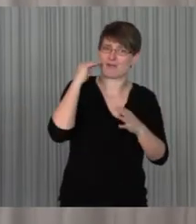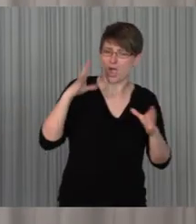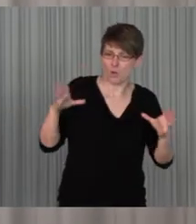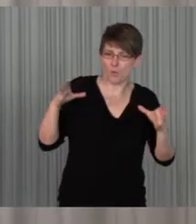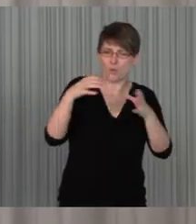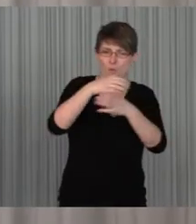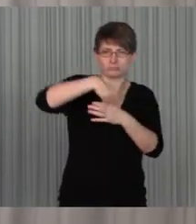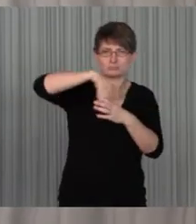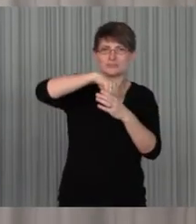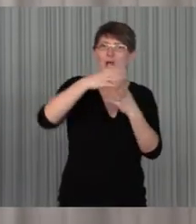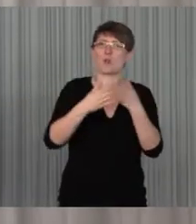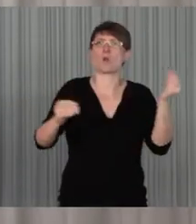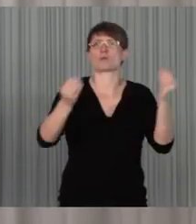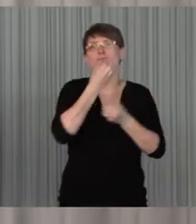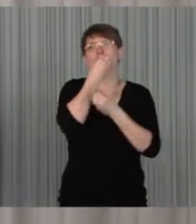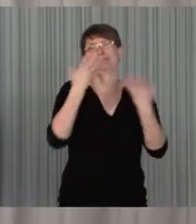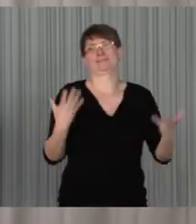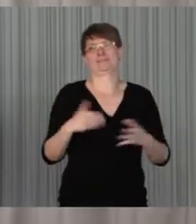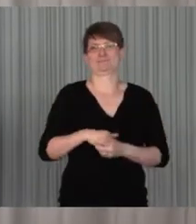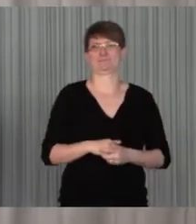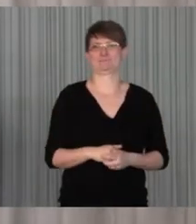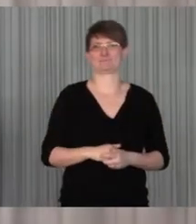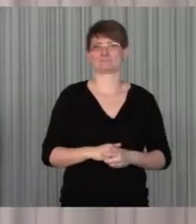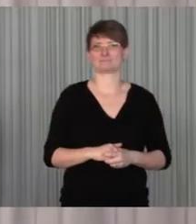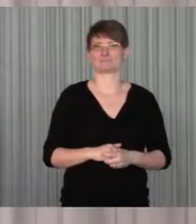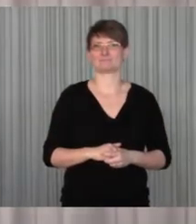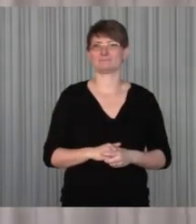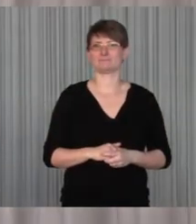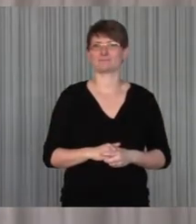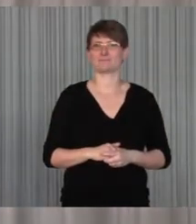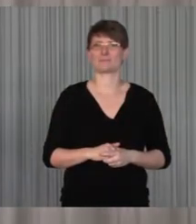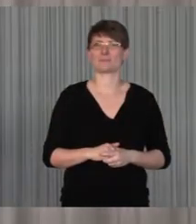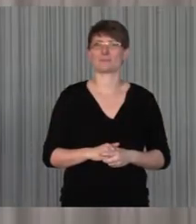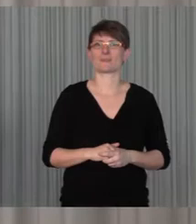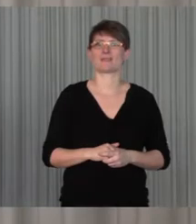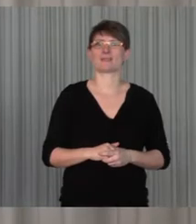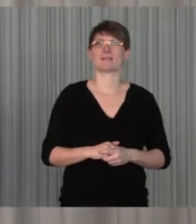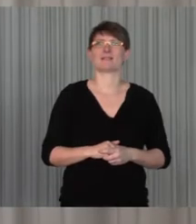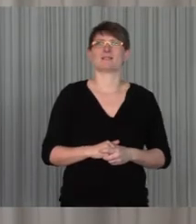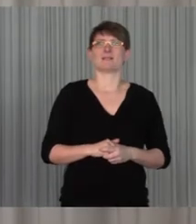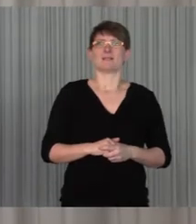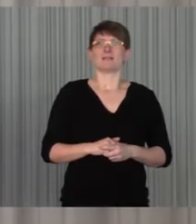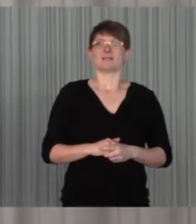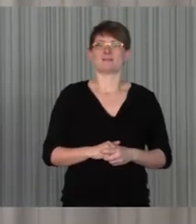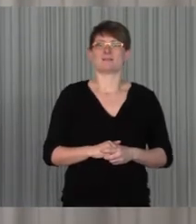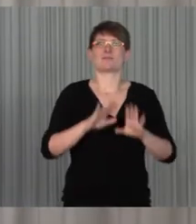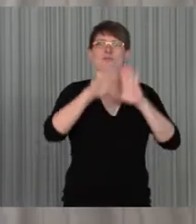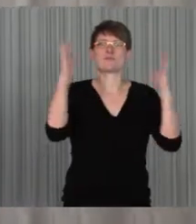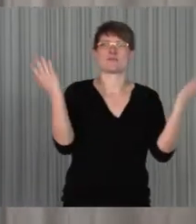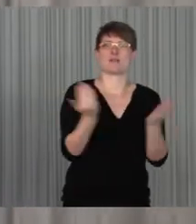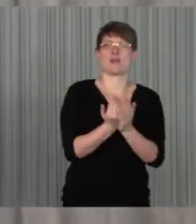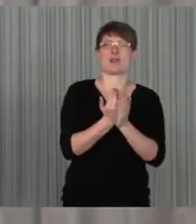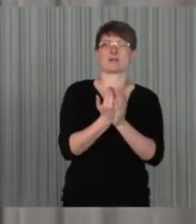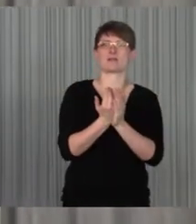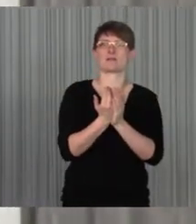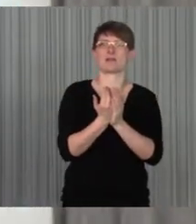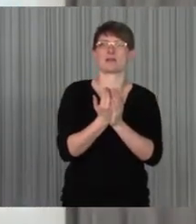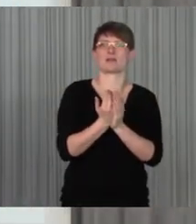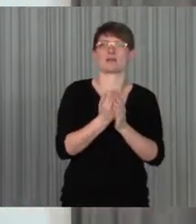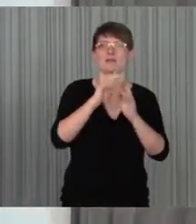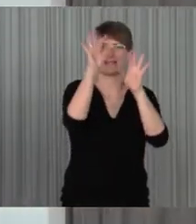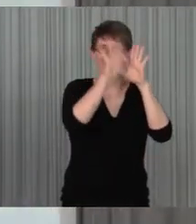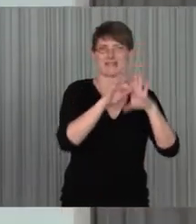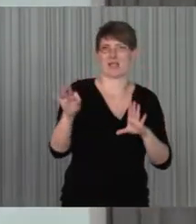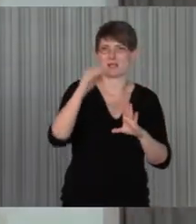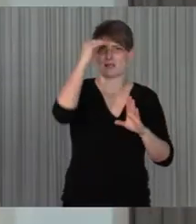Lösungen raus. Sinnvoll ist, bestimmt sich da an den Universal Design of Learning, sozusagen an den Prinzipien zu erarbeiten, genauso